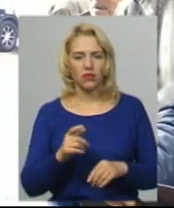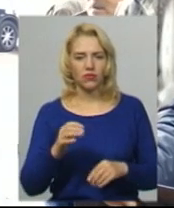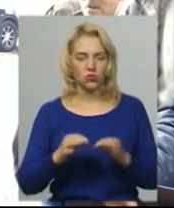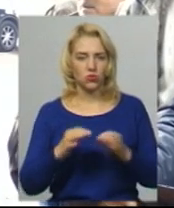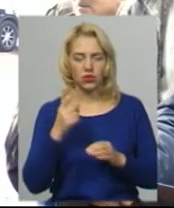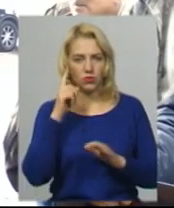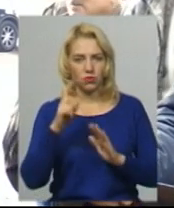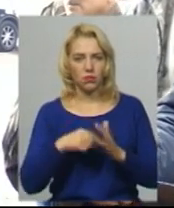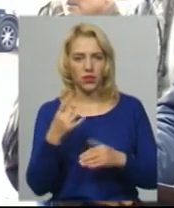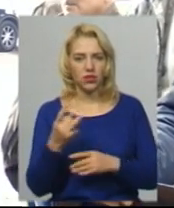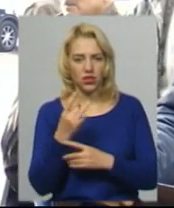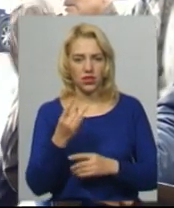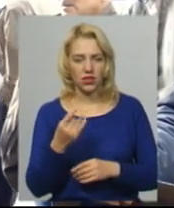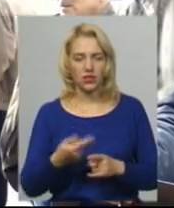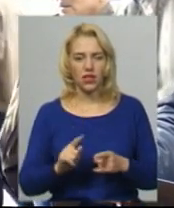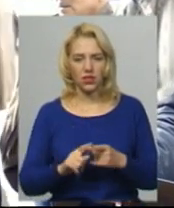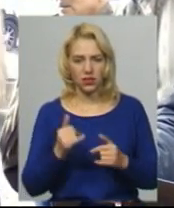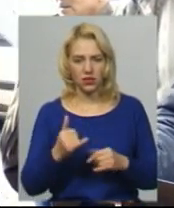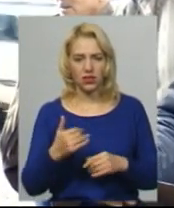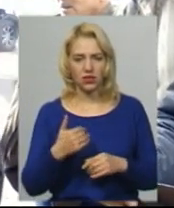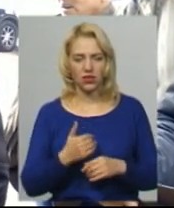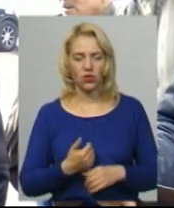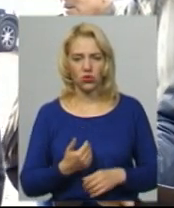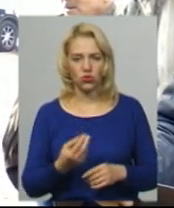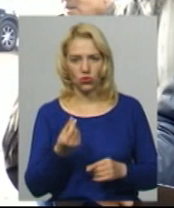і зараз початся втягнути з вас ті код.